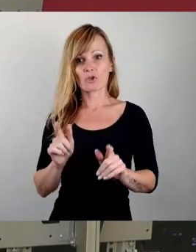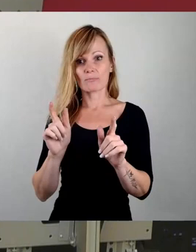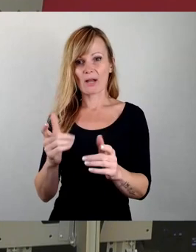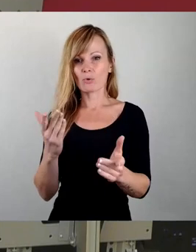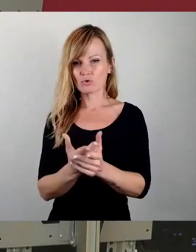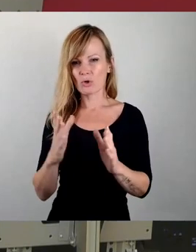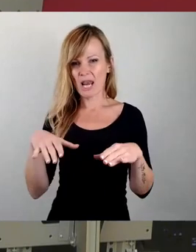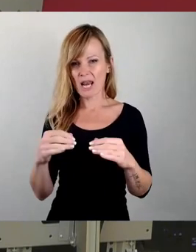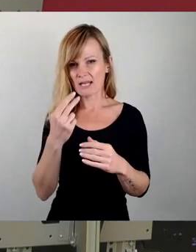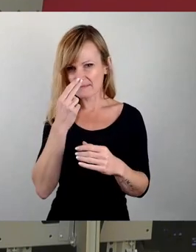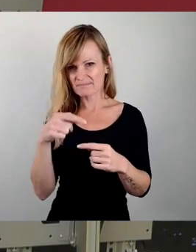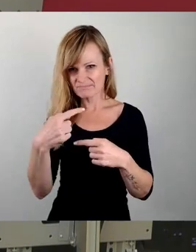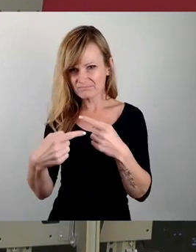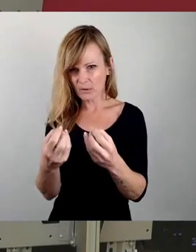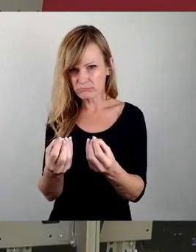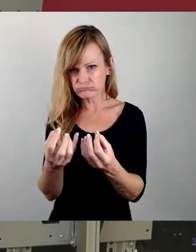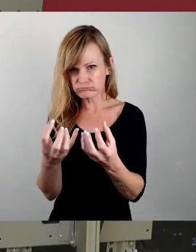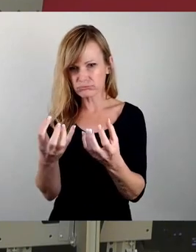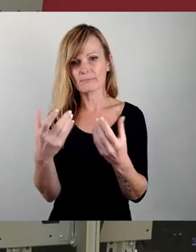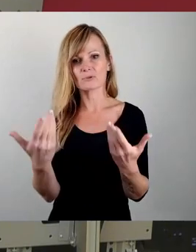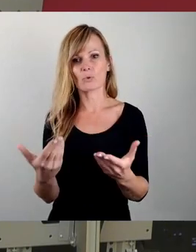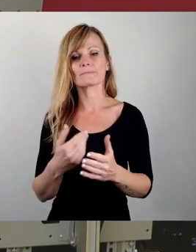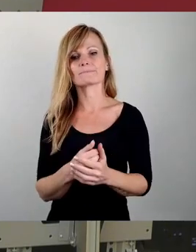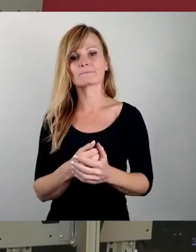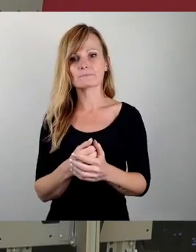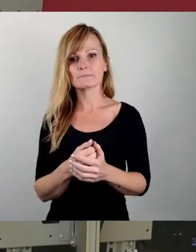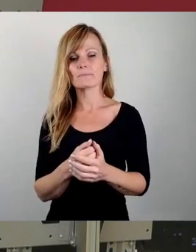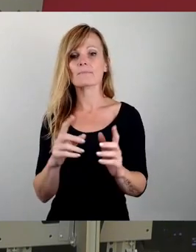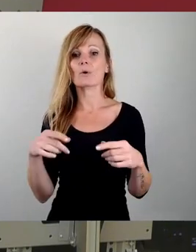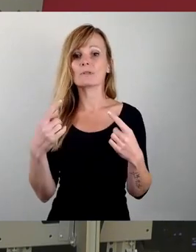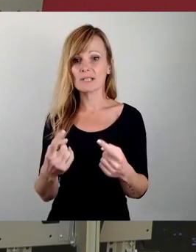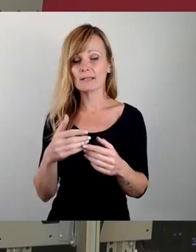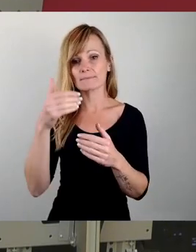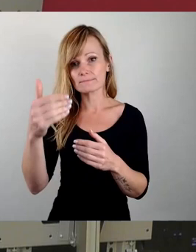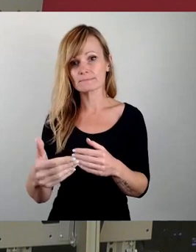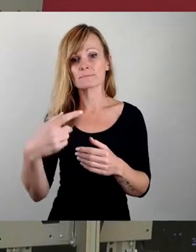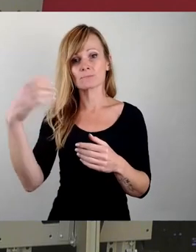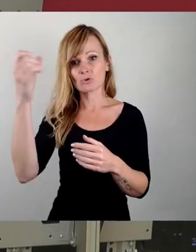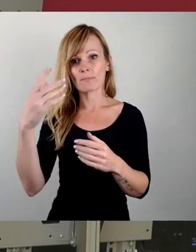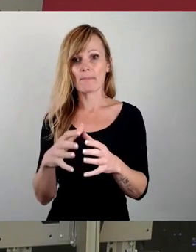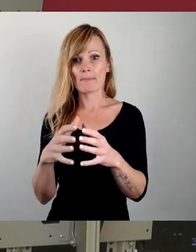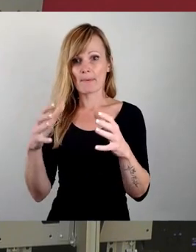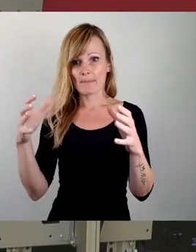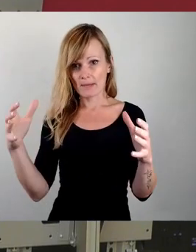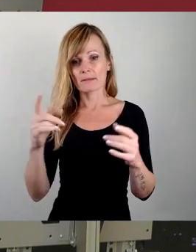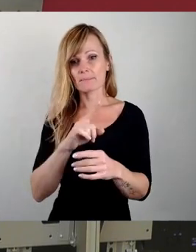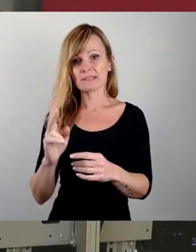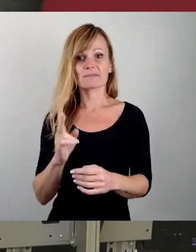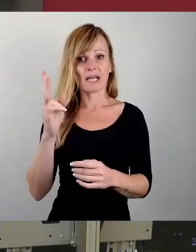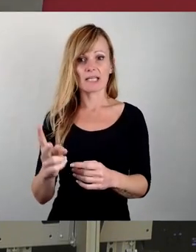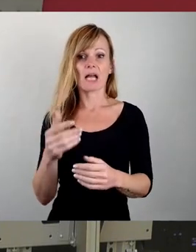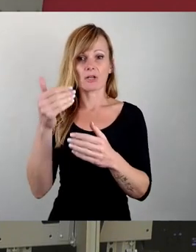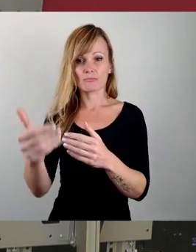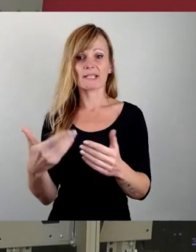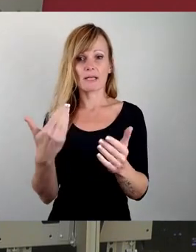sich Klumpen gebildet haben, noch in kleineren Maße, die dann im darauffolgenden Sommer zugenommen haben, bis es dann zwei Jahre später eben